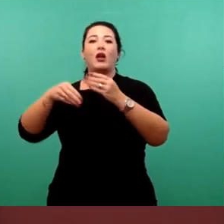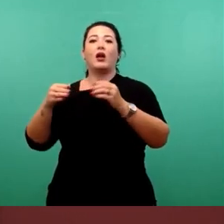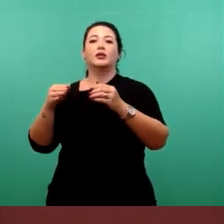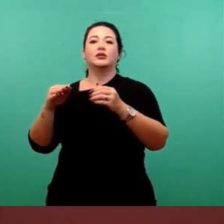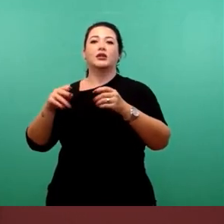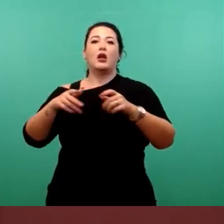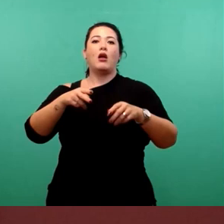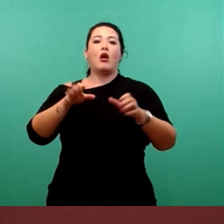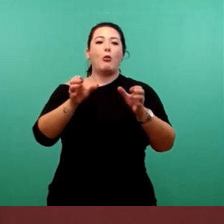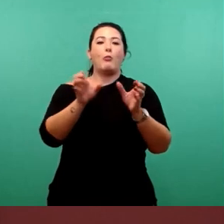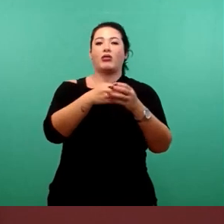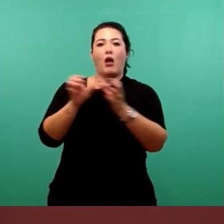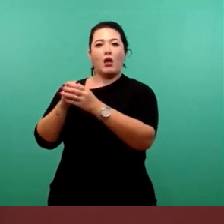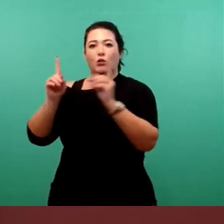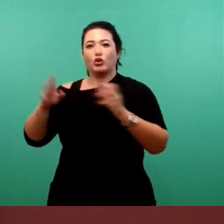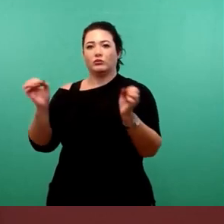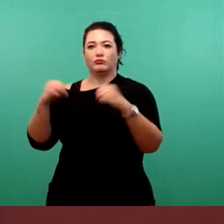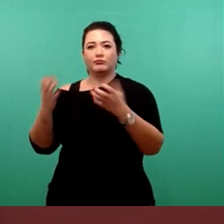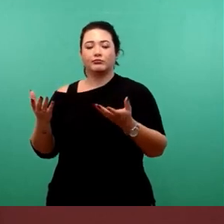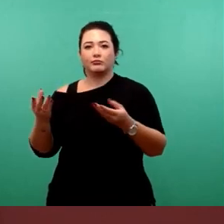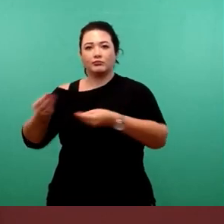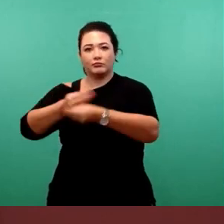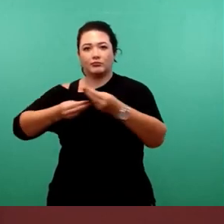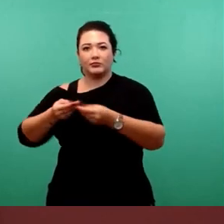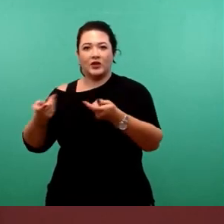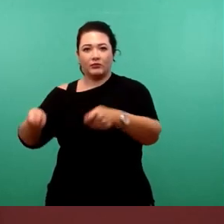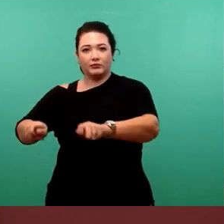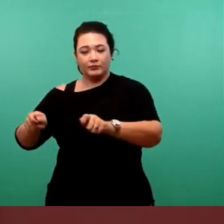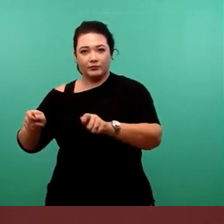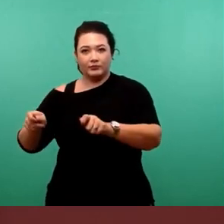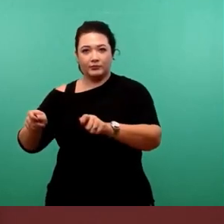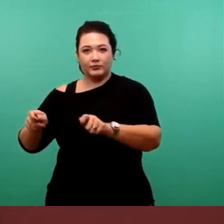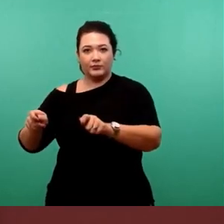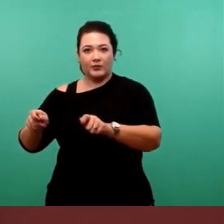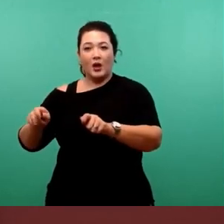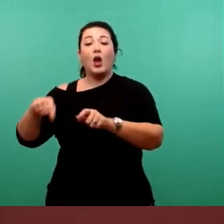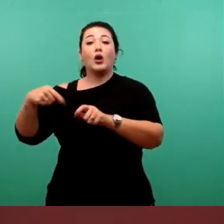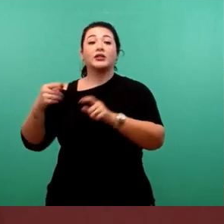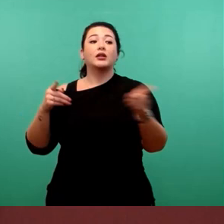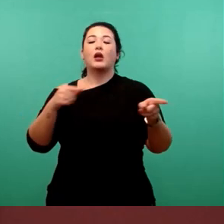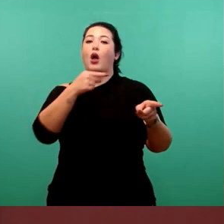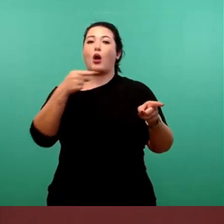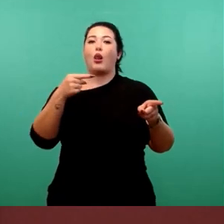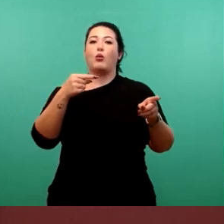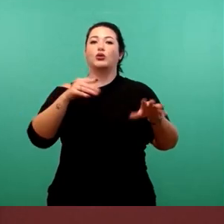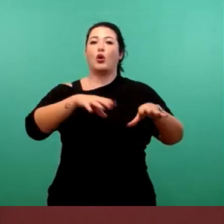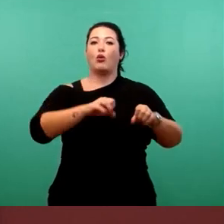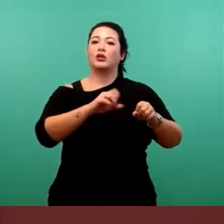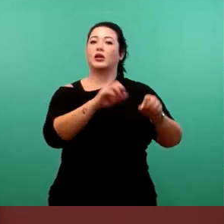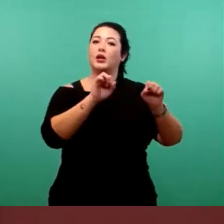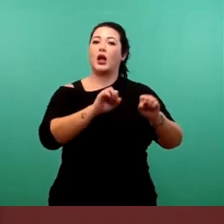Hier wiederum besteht das Erfordernis, dass der Vorhabenträger, sprich die Grundstücks-GbR Globus Holding, noch vor dem Satzungsbeschluss